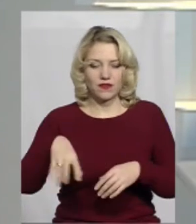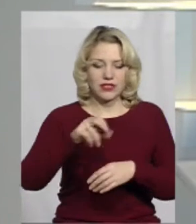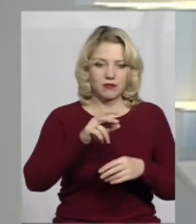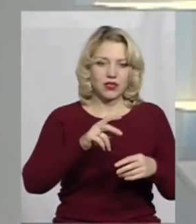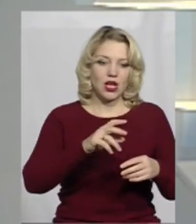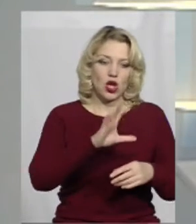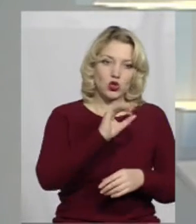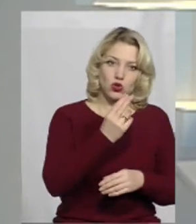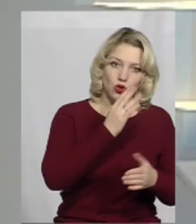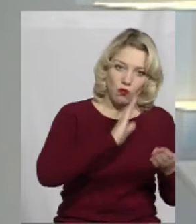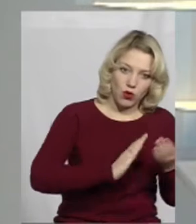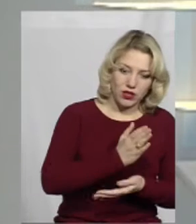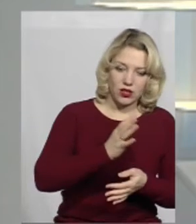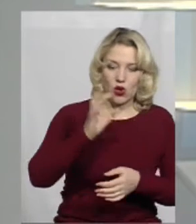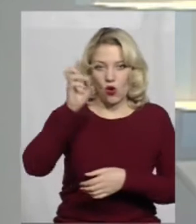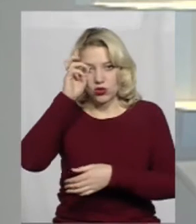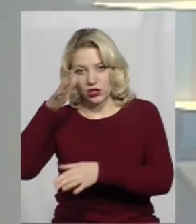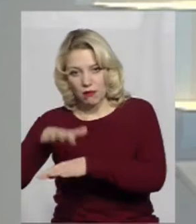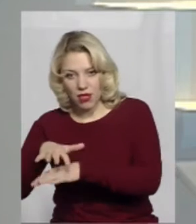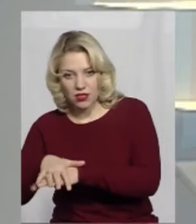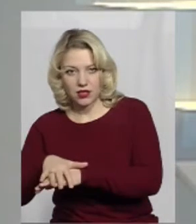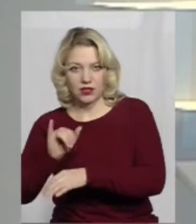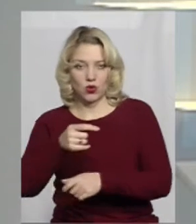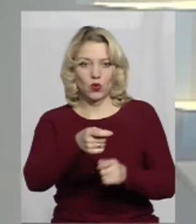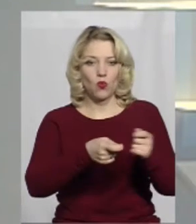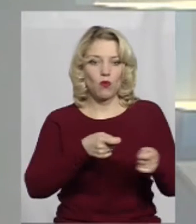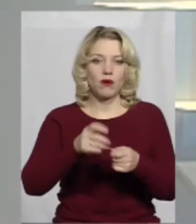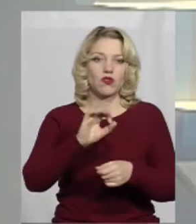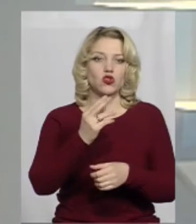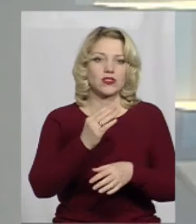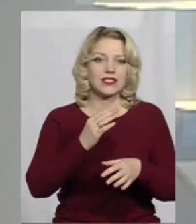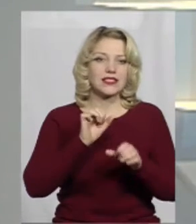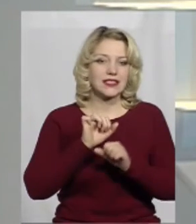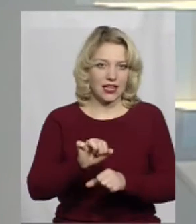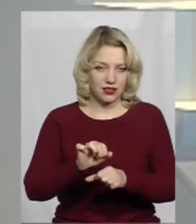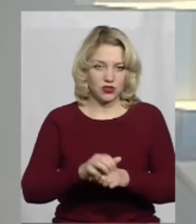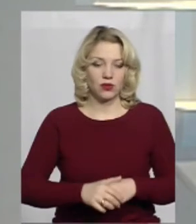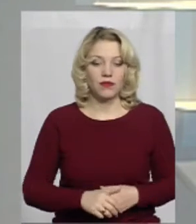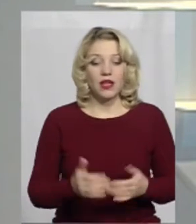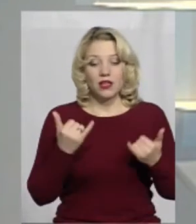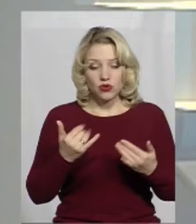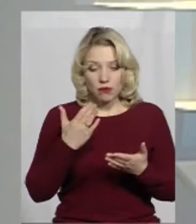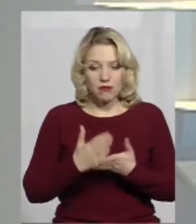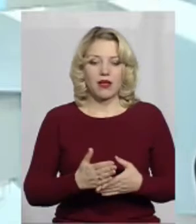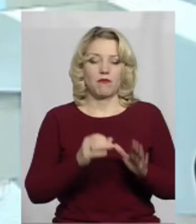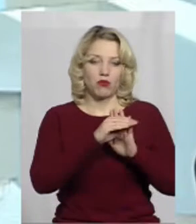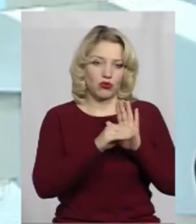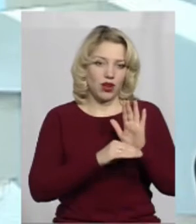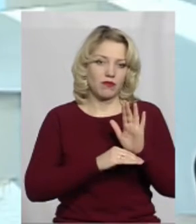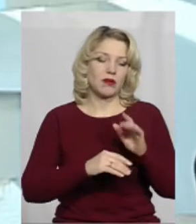Мінсоцполітики, Ощадбанком і управліннями субсидії? Ми маємо на сьогоднішні дані відповідні програмні продукти,